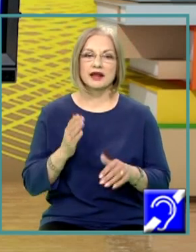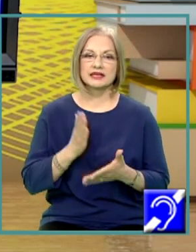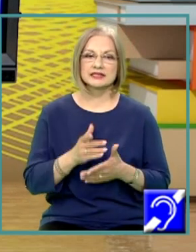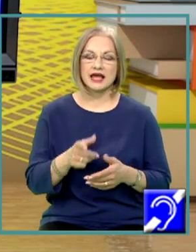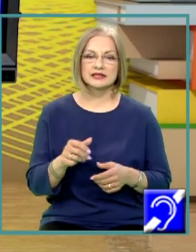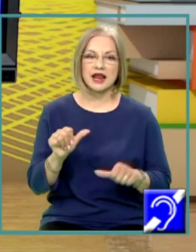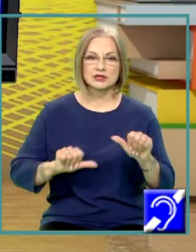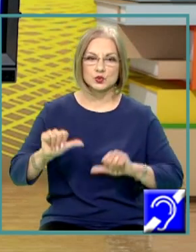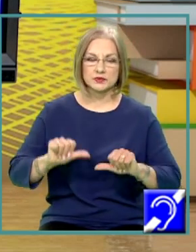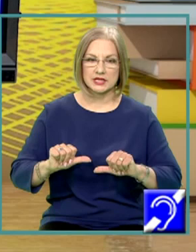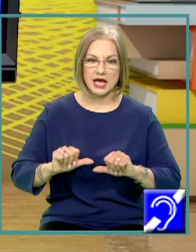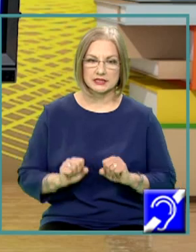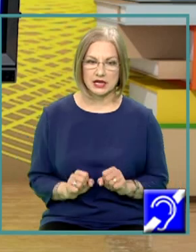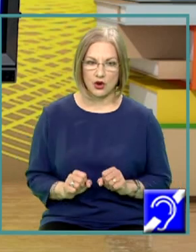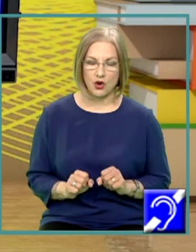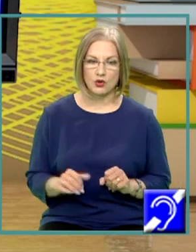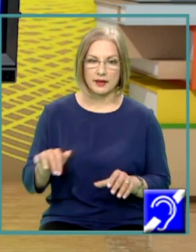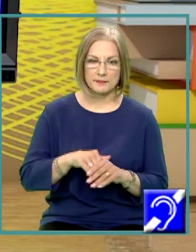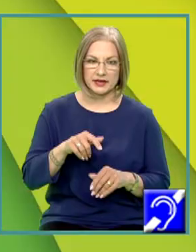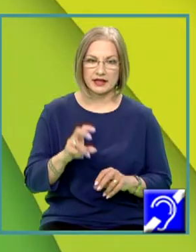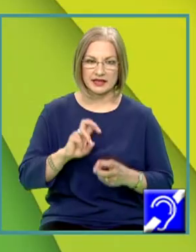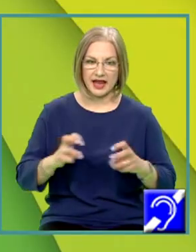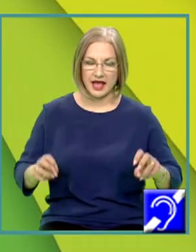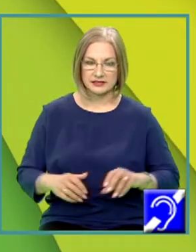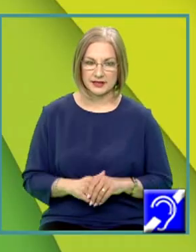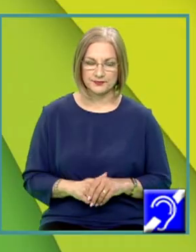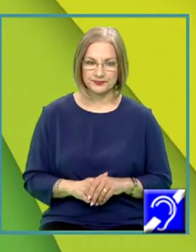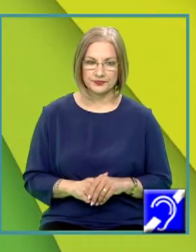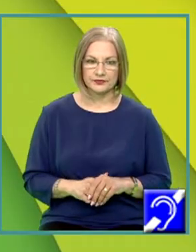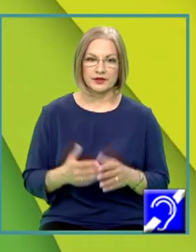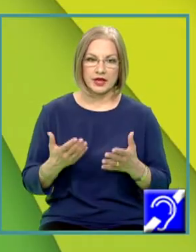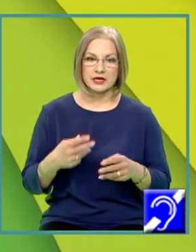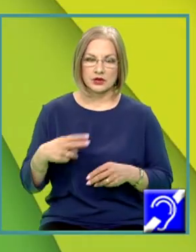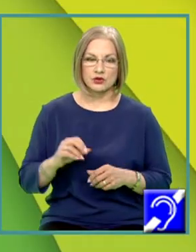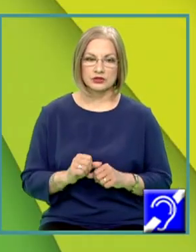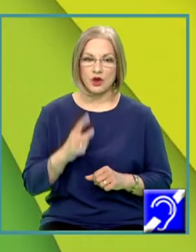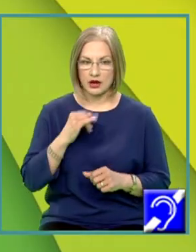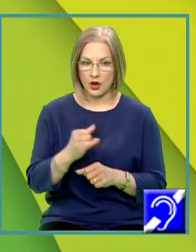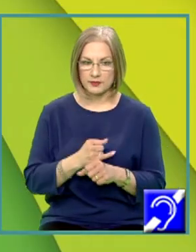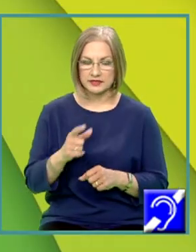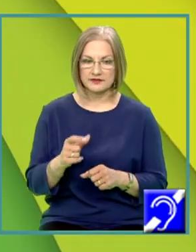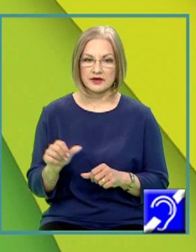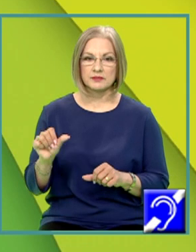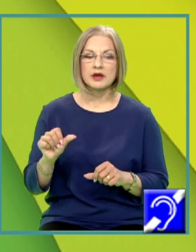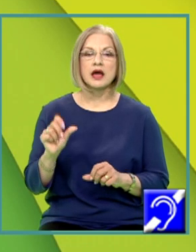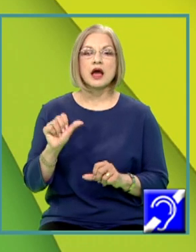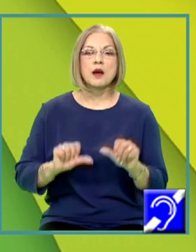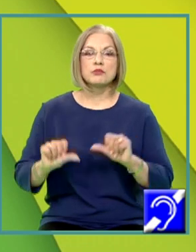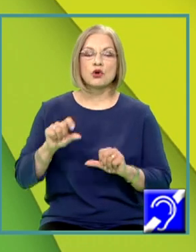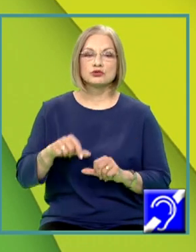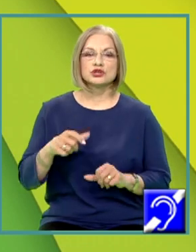substanțelor implicate în reacție. Așadar, observăm că produsii noștri sunt